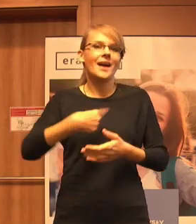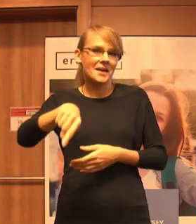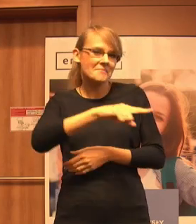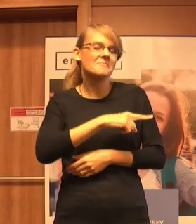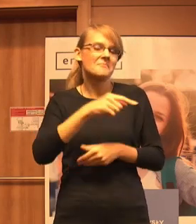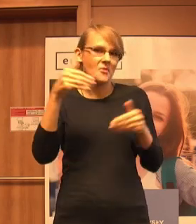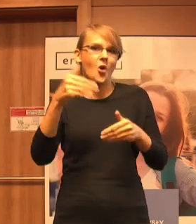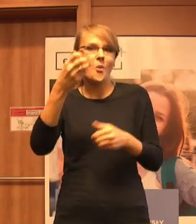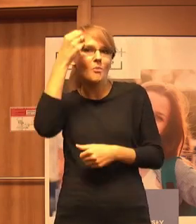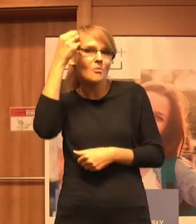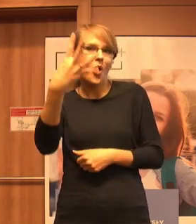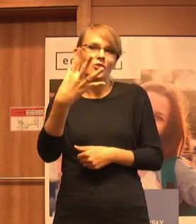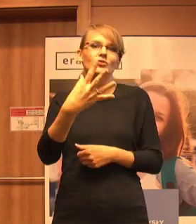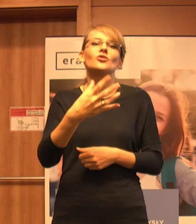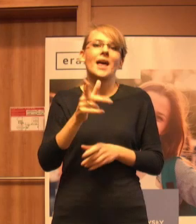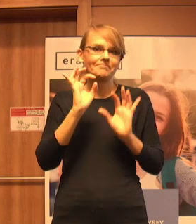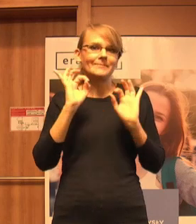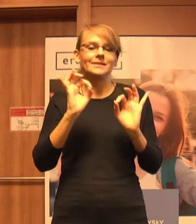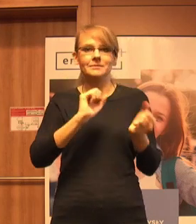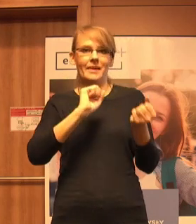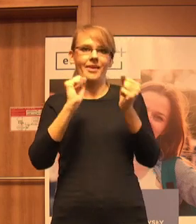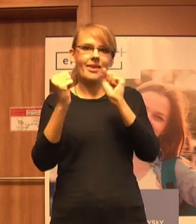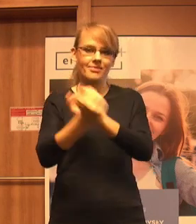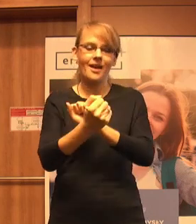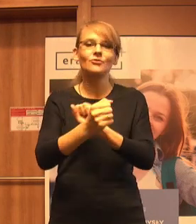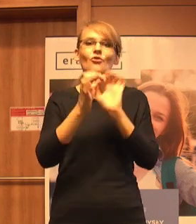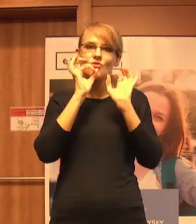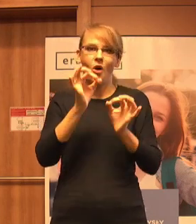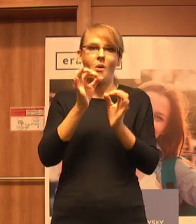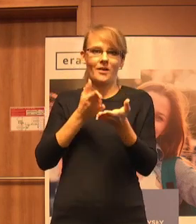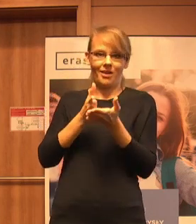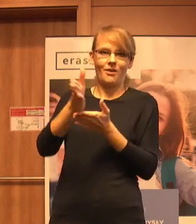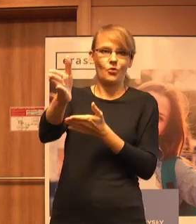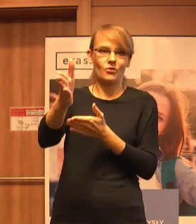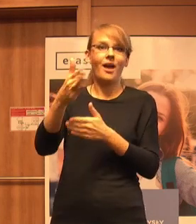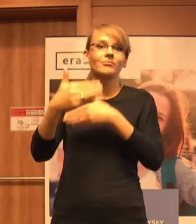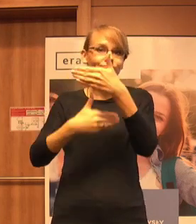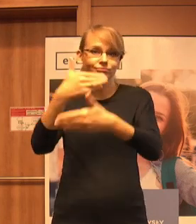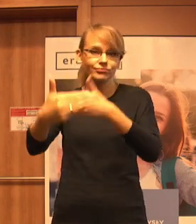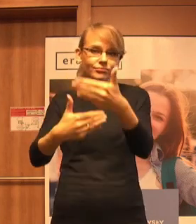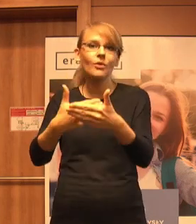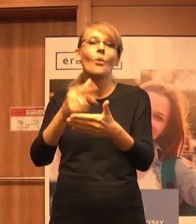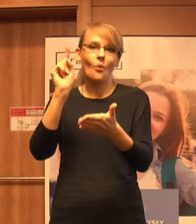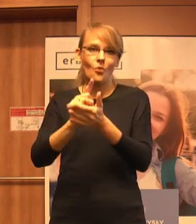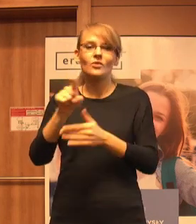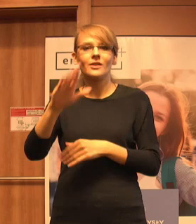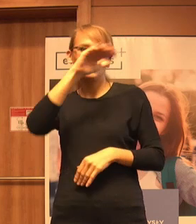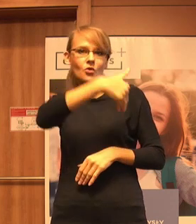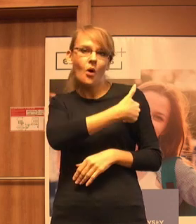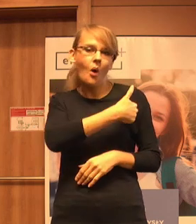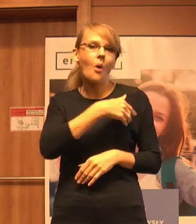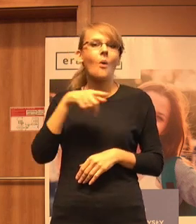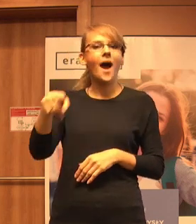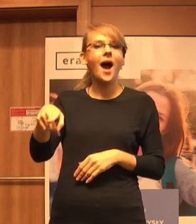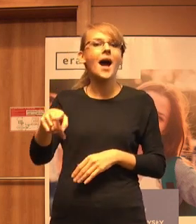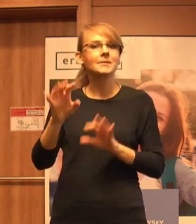realnie będziemy to zmieniać w takim kierunku, który pozwoli na to, by ta szkoła była, jakie są